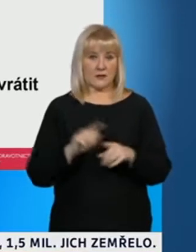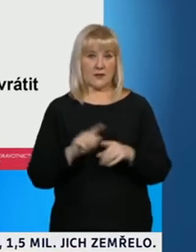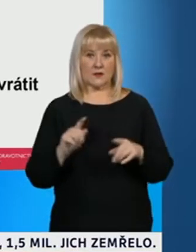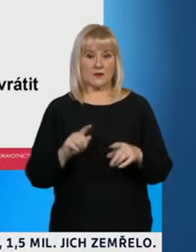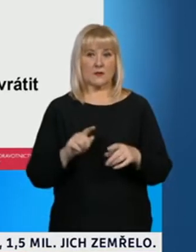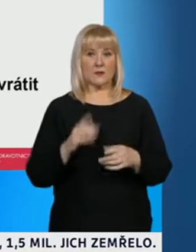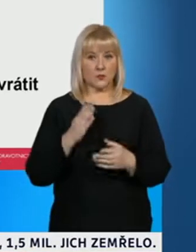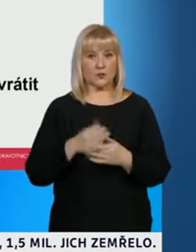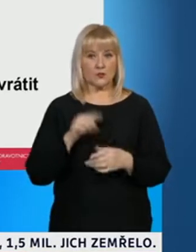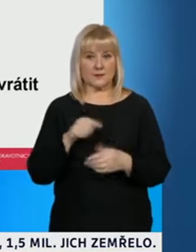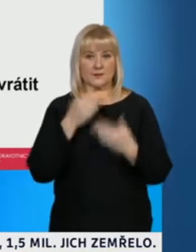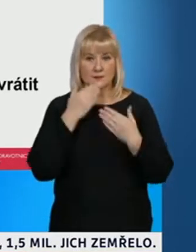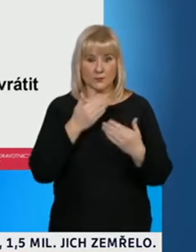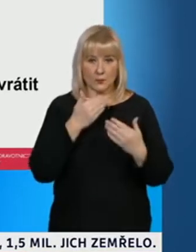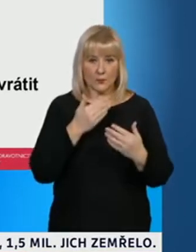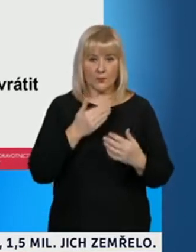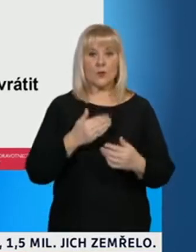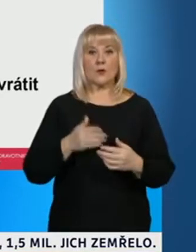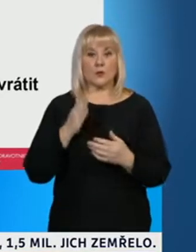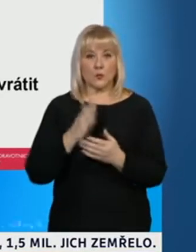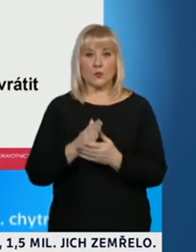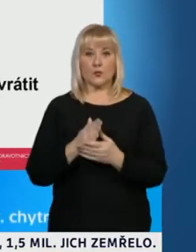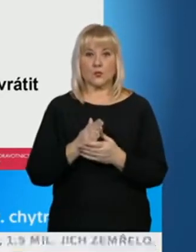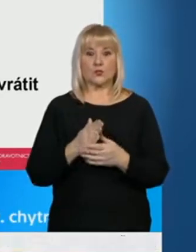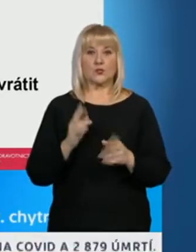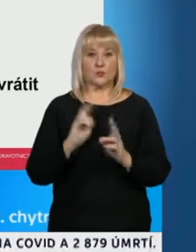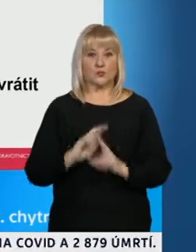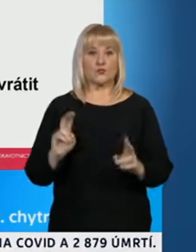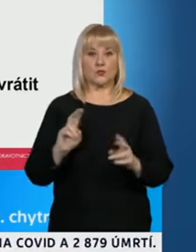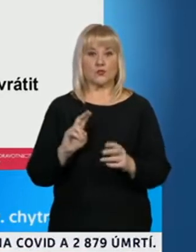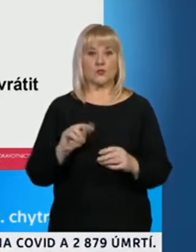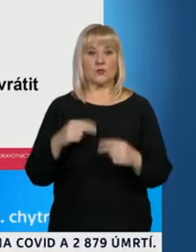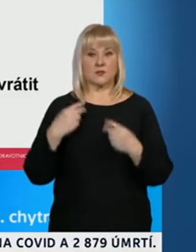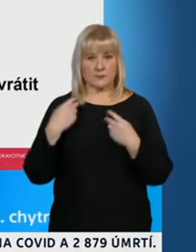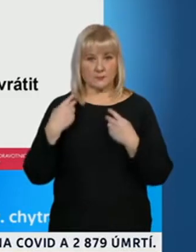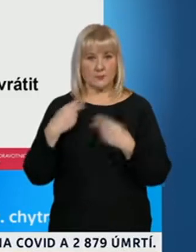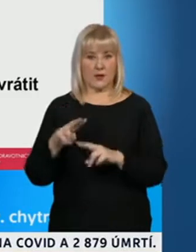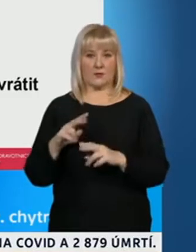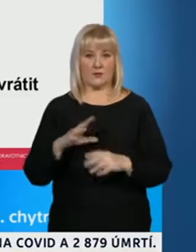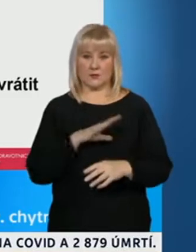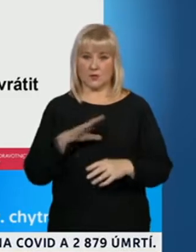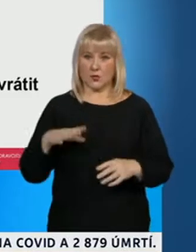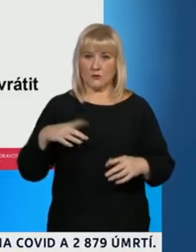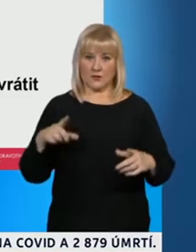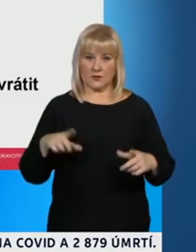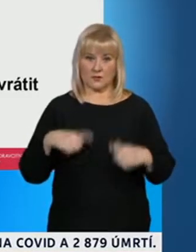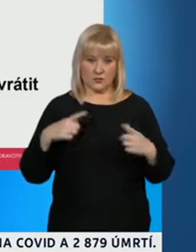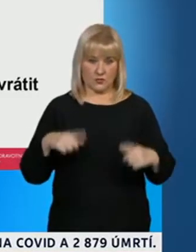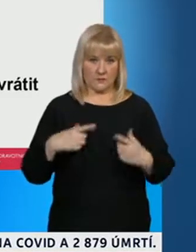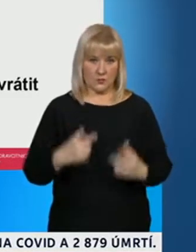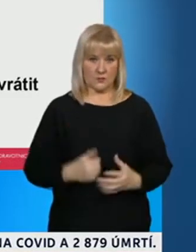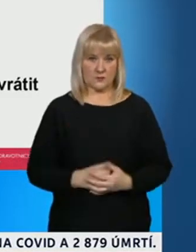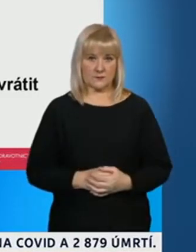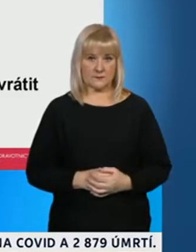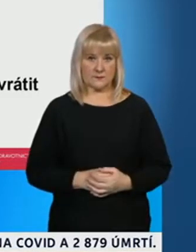další krok k tomu, aby jsme, jak bylo zmíněno, se postupně vrátili k věžnému životu. S tím další snímek.